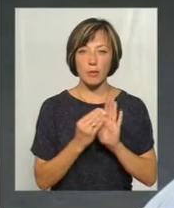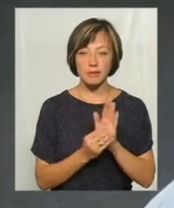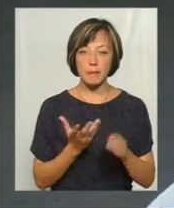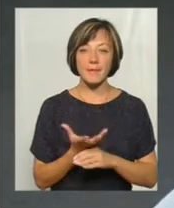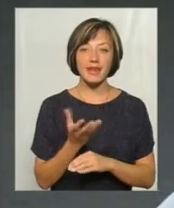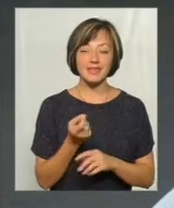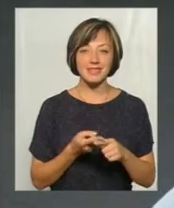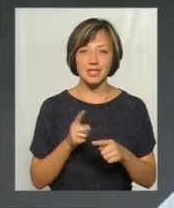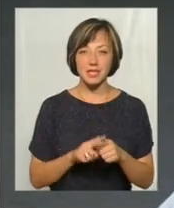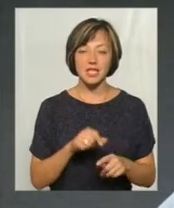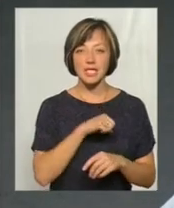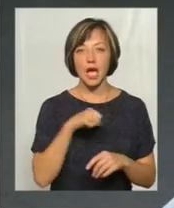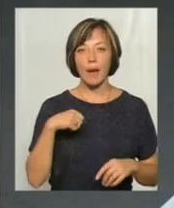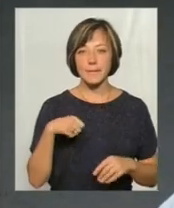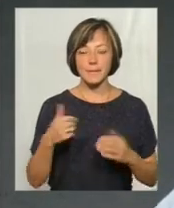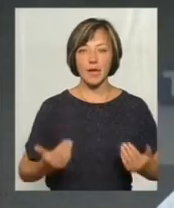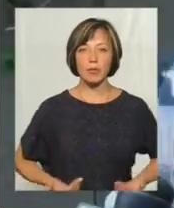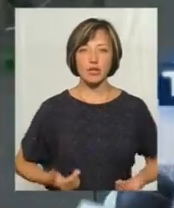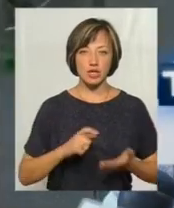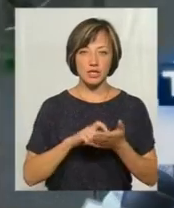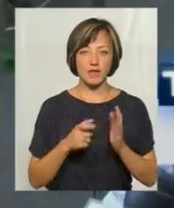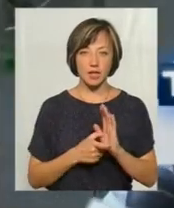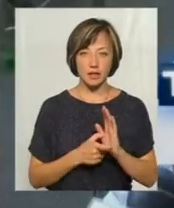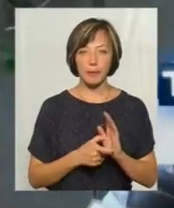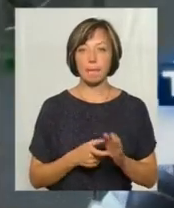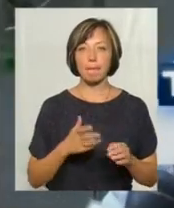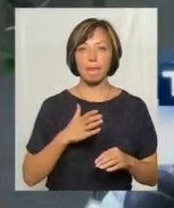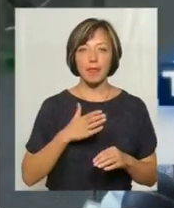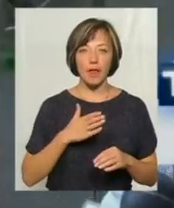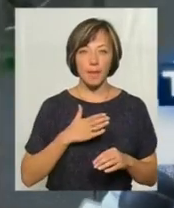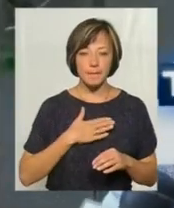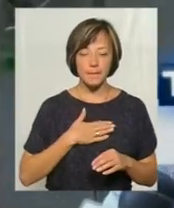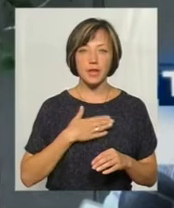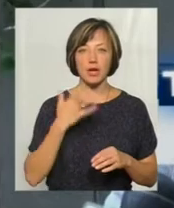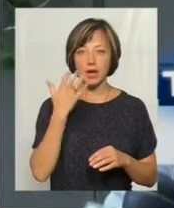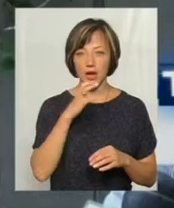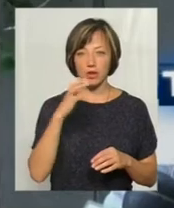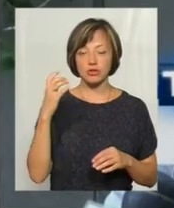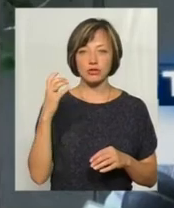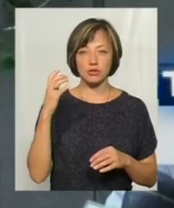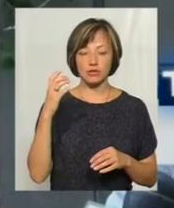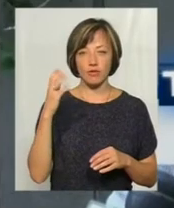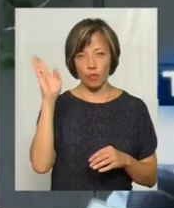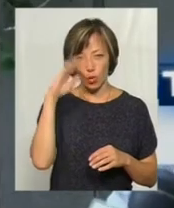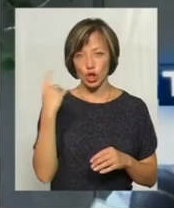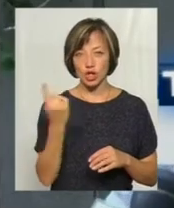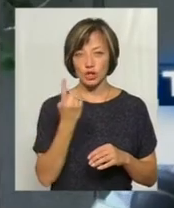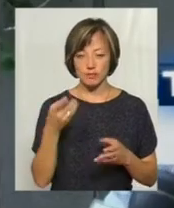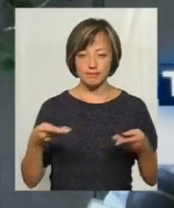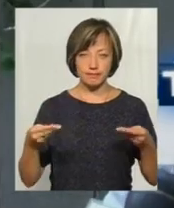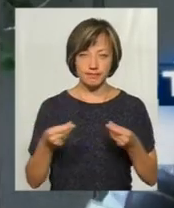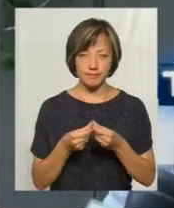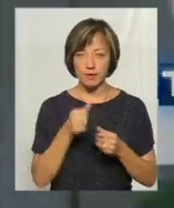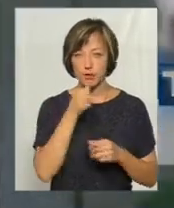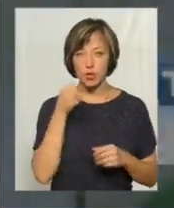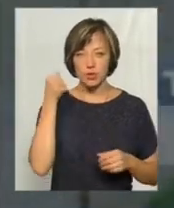платити за це будуть самі ж мешканці осель. Ми лічильник на горячу воду поставили, ще скидувалися ми всім домом, ще